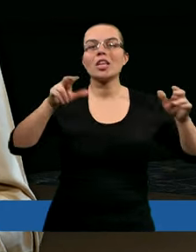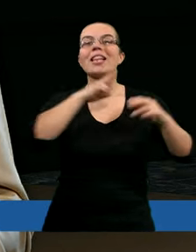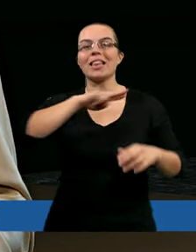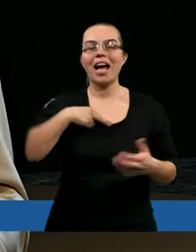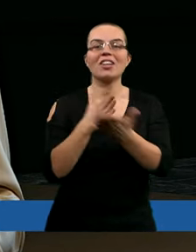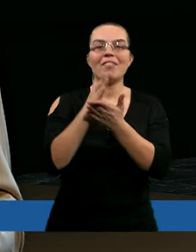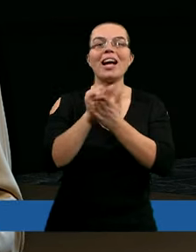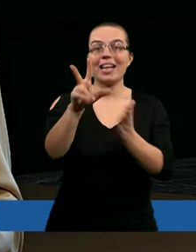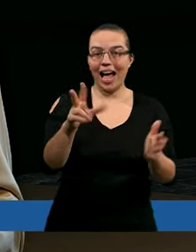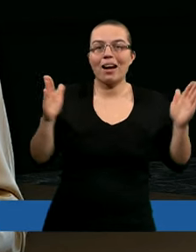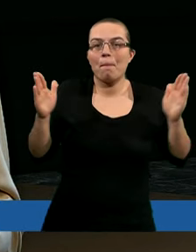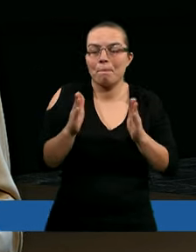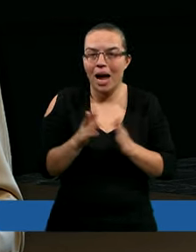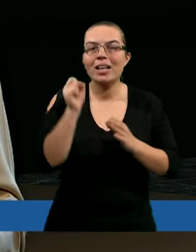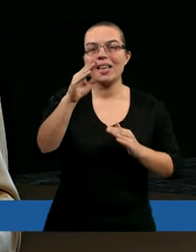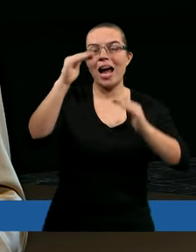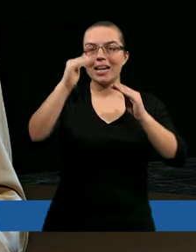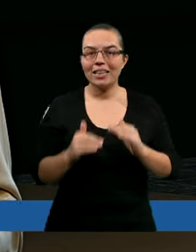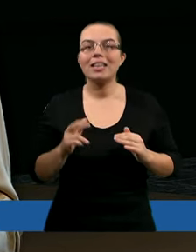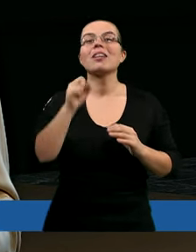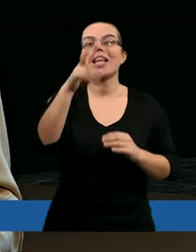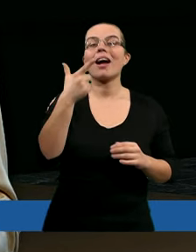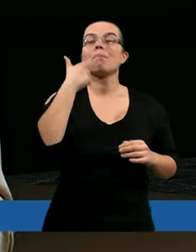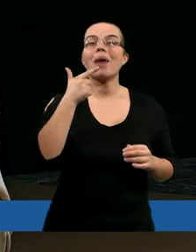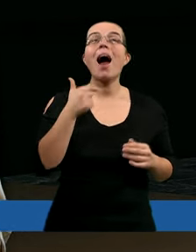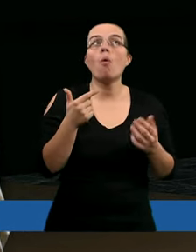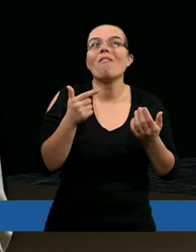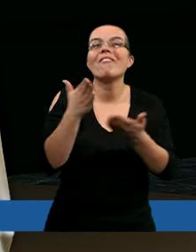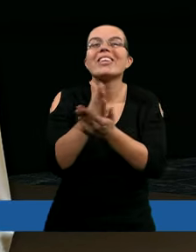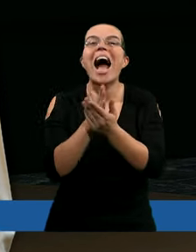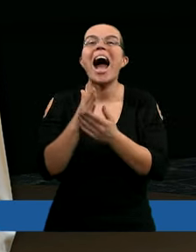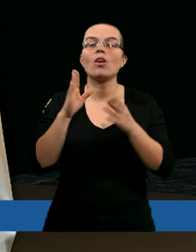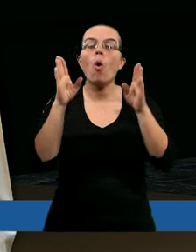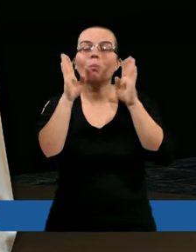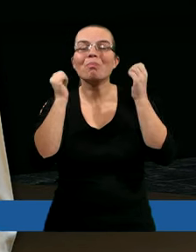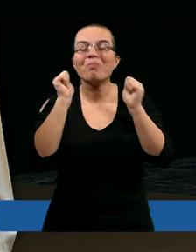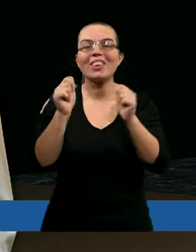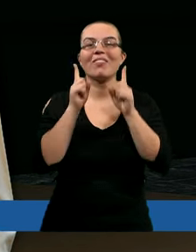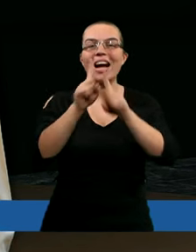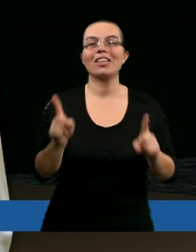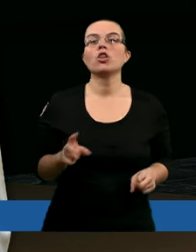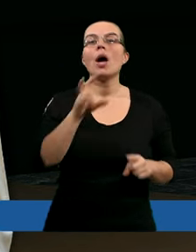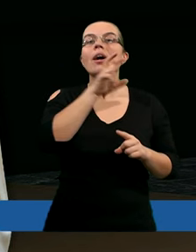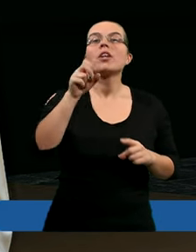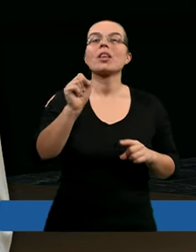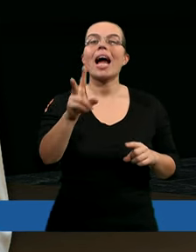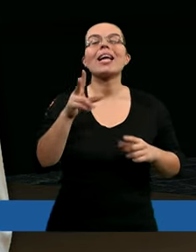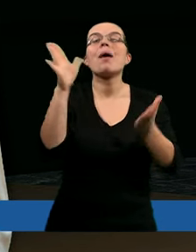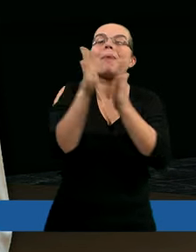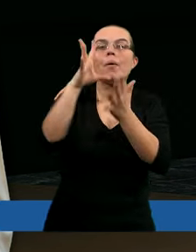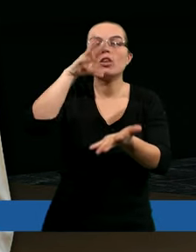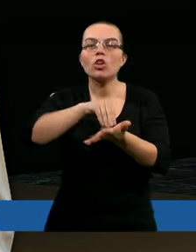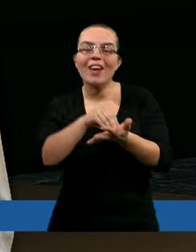nasza wiara jest tak mała, tak niska, nie wiem, tak mało miarodajna, że Bóg na nas tylko takie małe